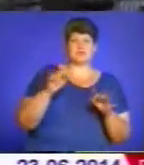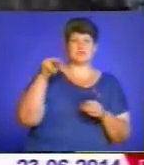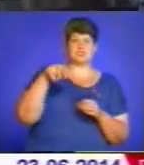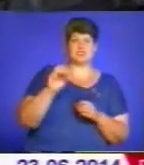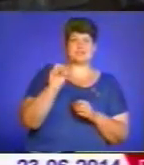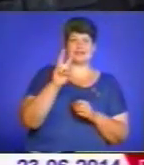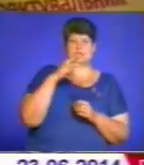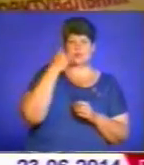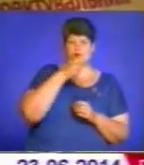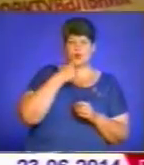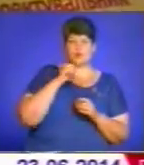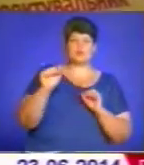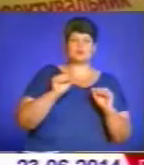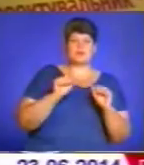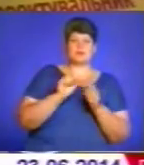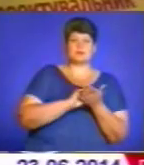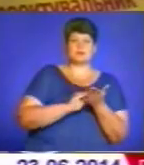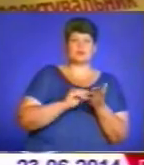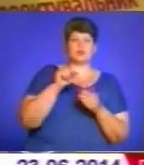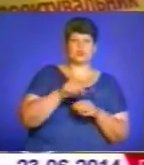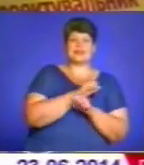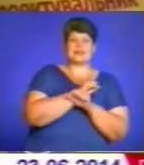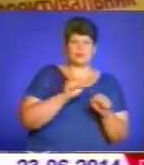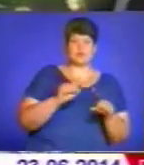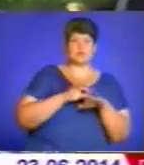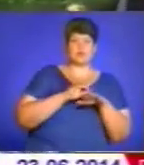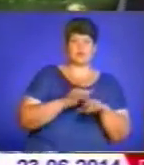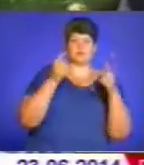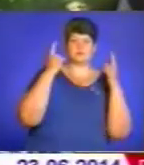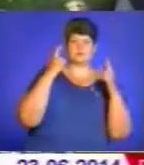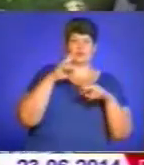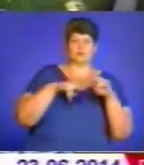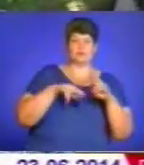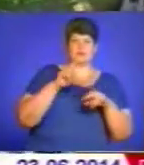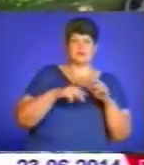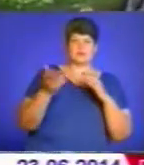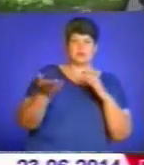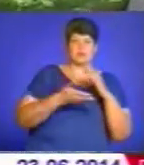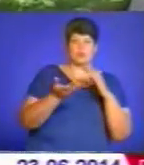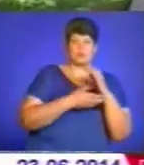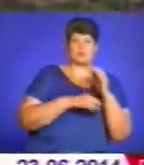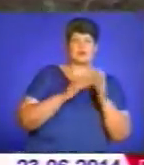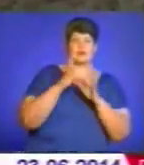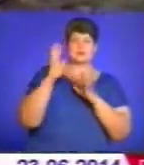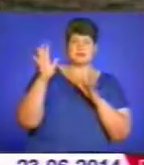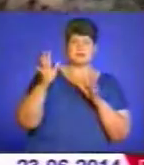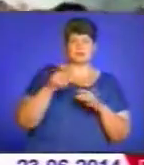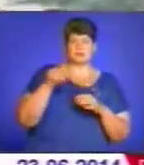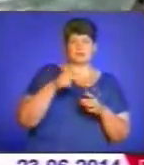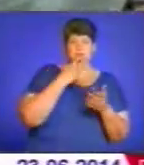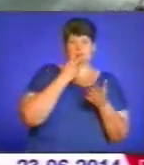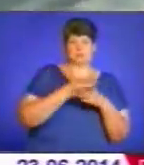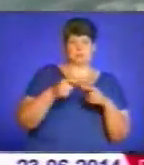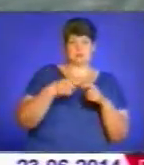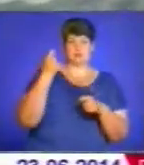року. У розпорядженні вказано, що тут не можна проводити капітального будівництва та рубок лісів. Громада ж побачила в діях будівельника